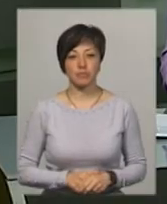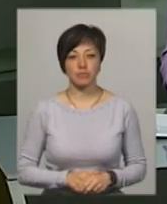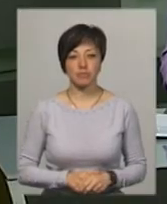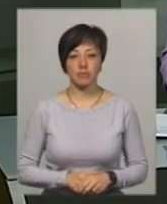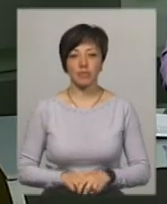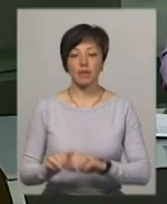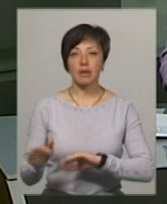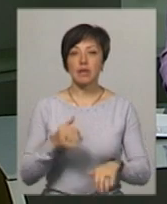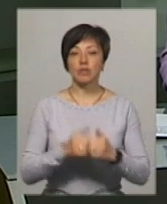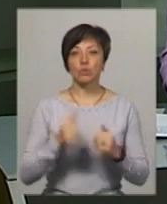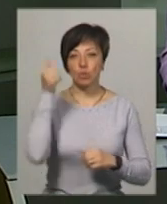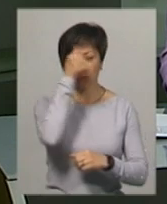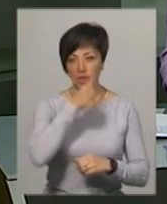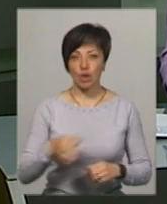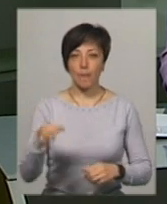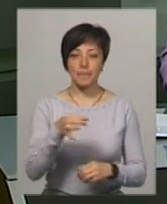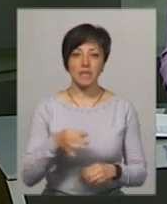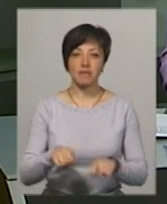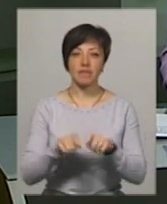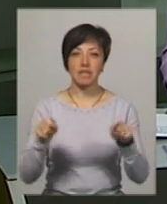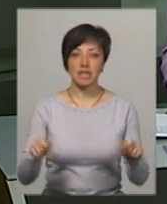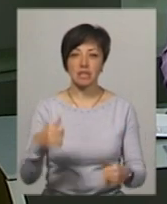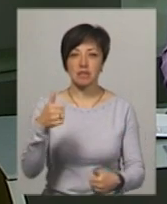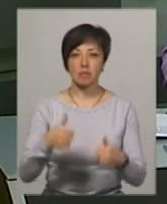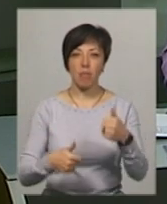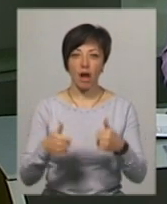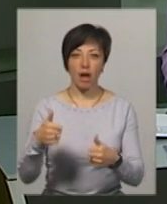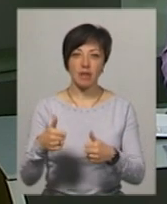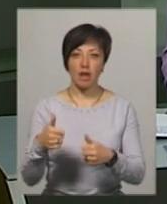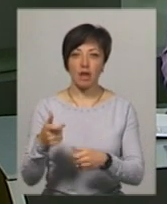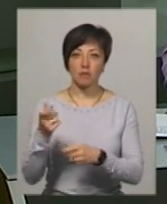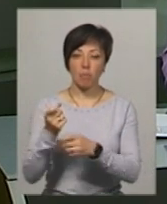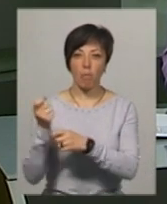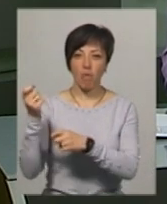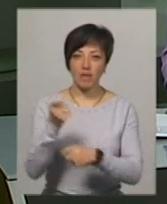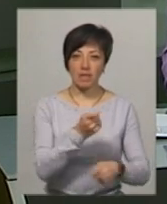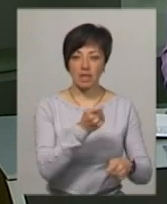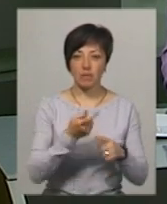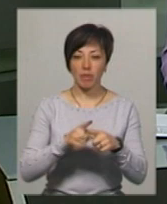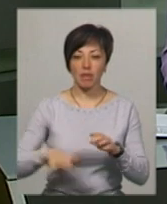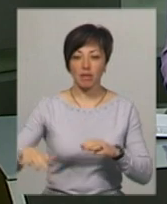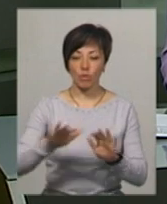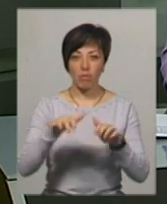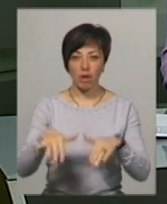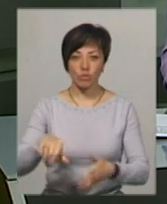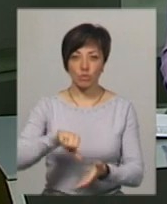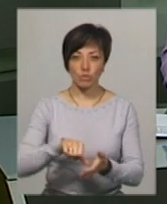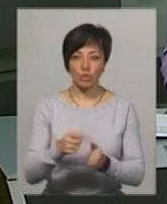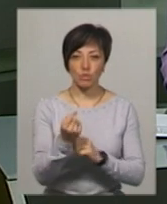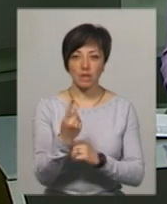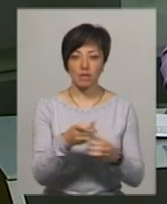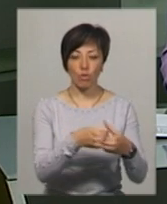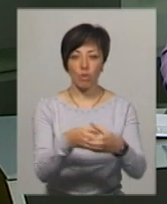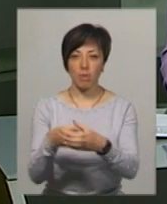Щорічні обласні відкриті змагання з повітряних зміїв відбулись в Хмельницькому на території міського пляжу. Участь у змаганнях взяли 11